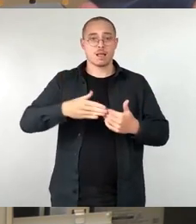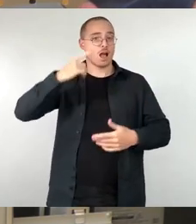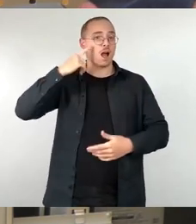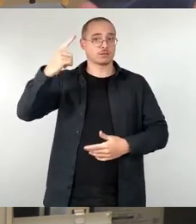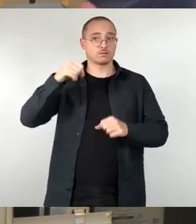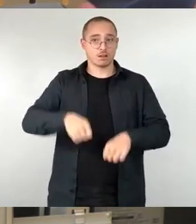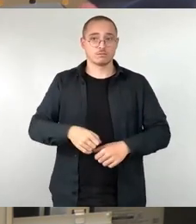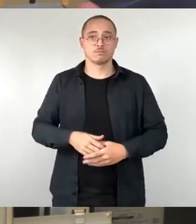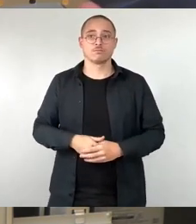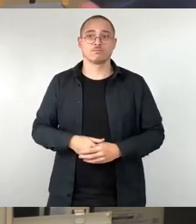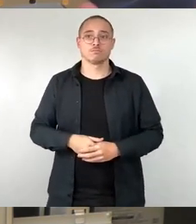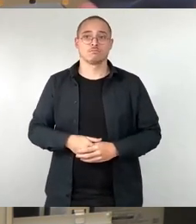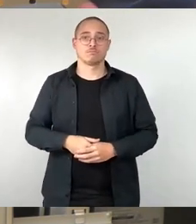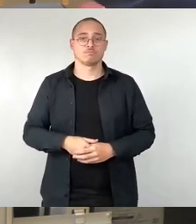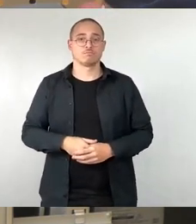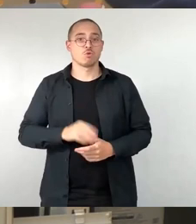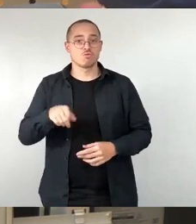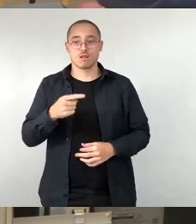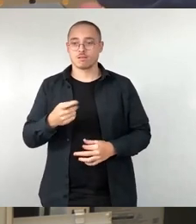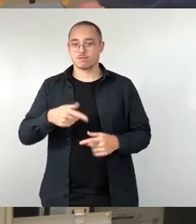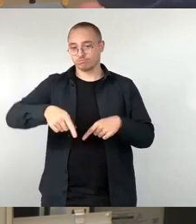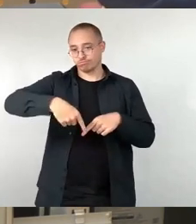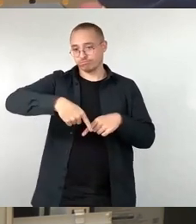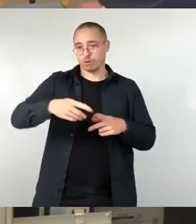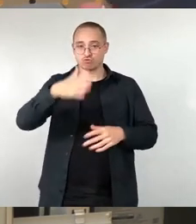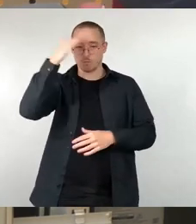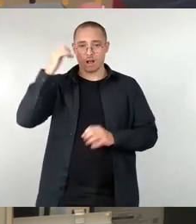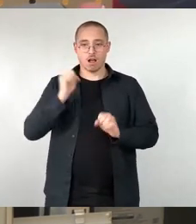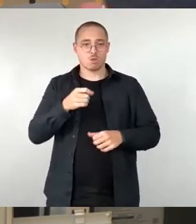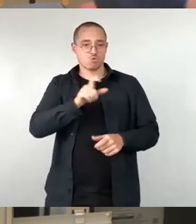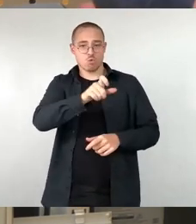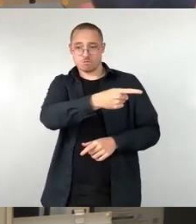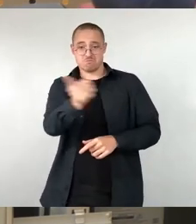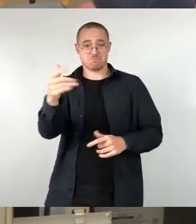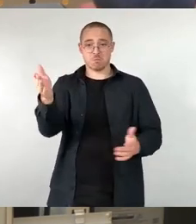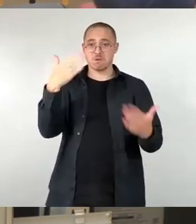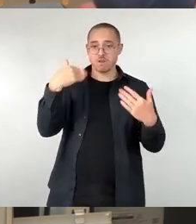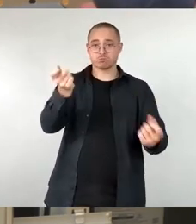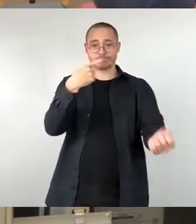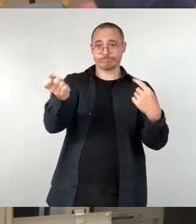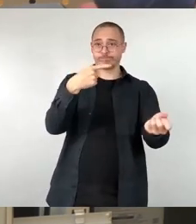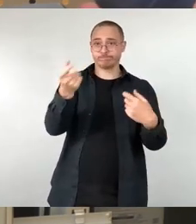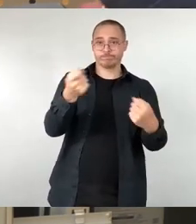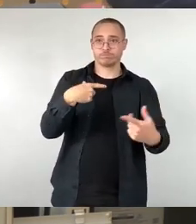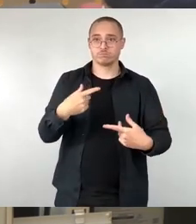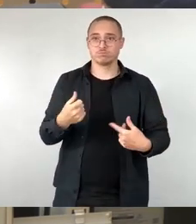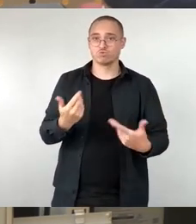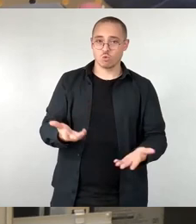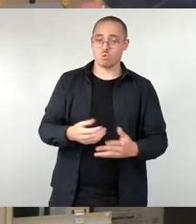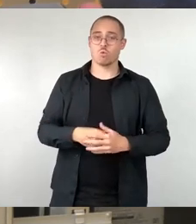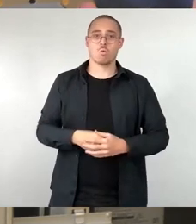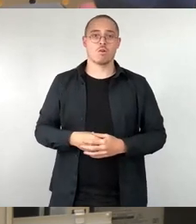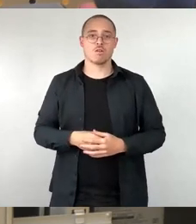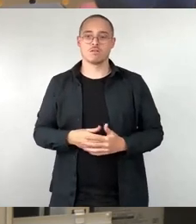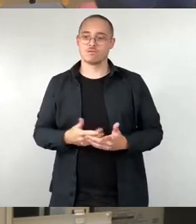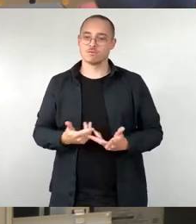sich die Menschen im Sommer bewerben und dann können wir sozusagen Gelebte mitwirken